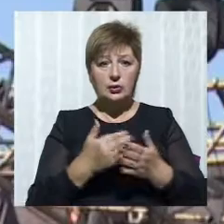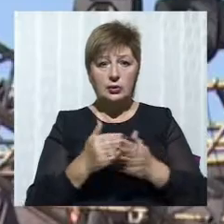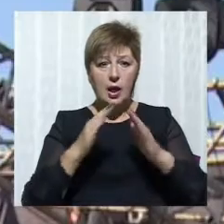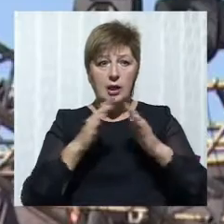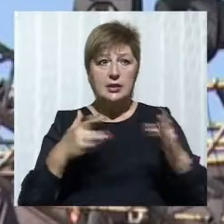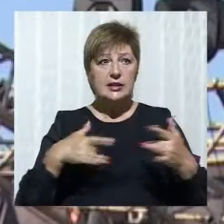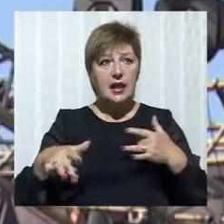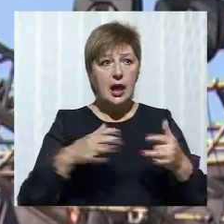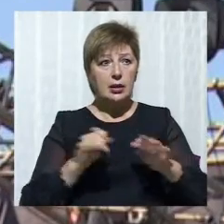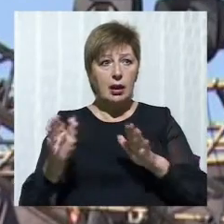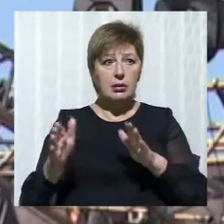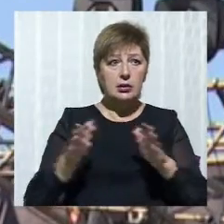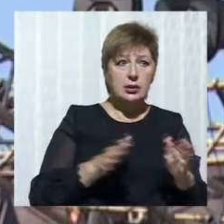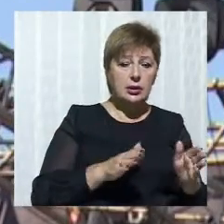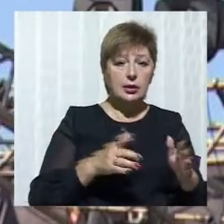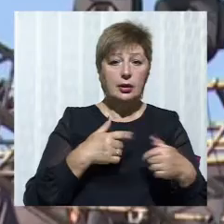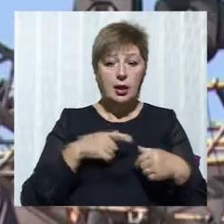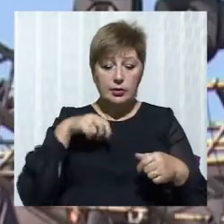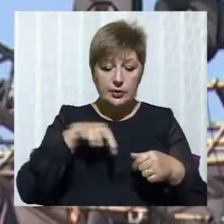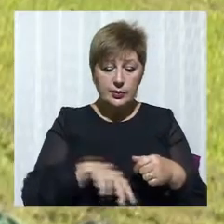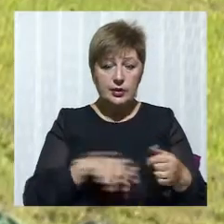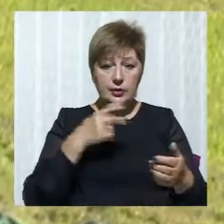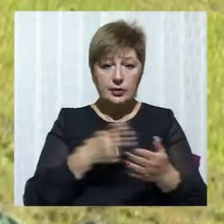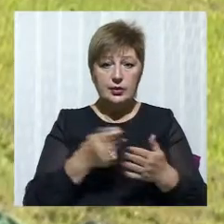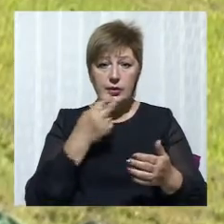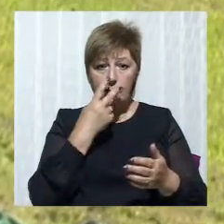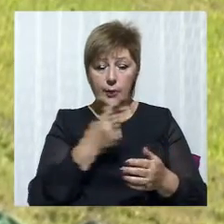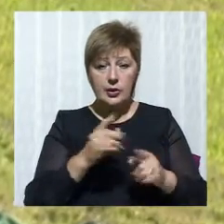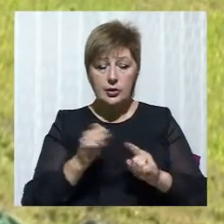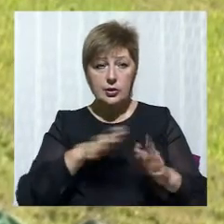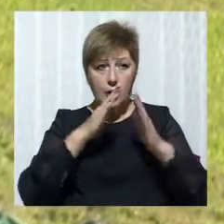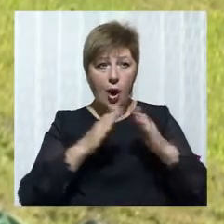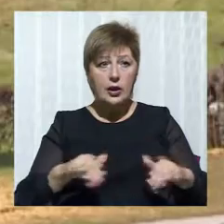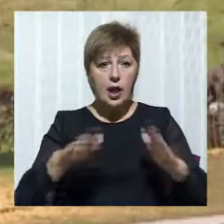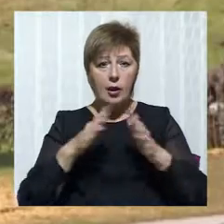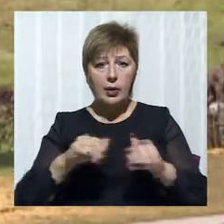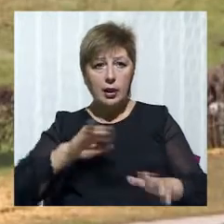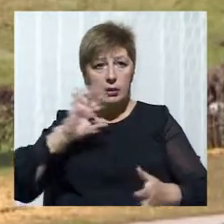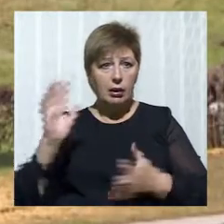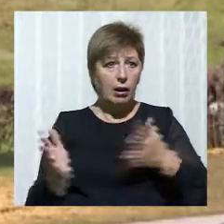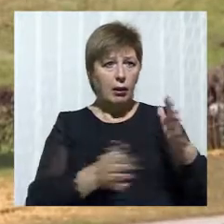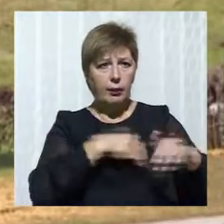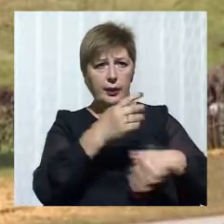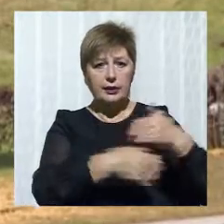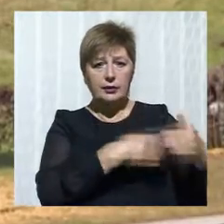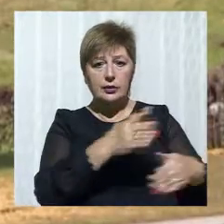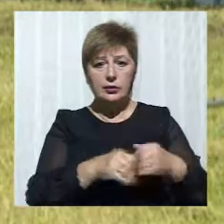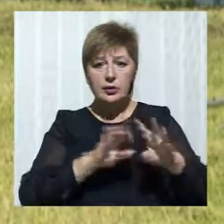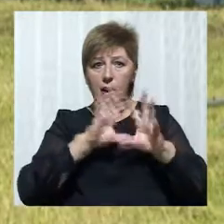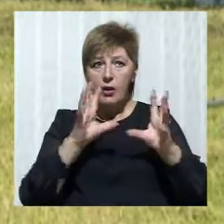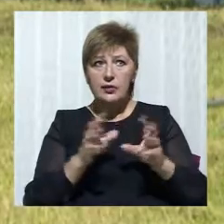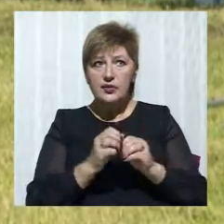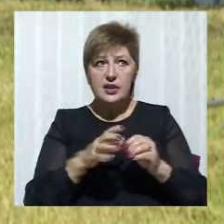з'їхала. Ми вирішили спуститись донизу і побачили, що намети, були футкорти, їх зносить. І почалися перебої зі світлем. Все почало